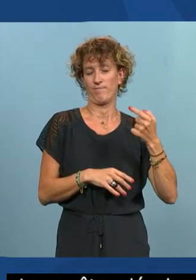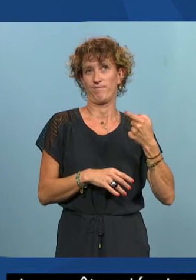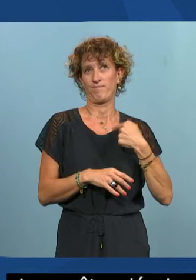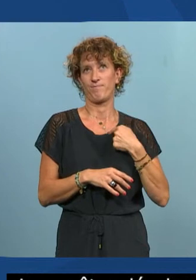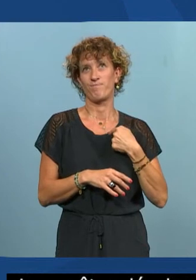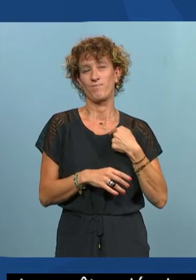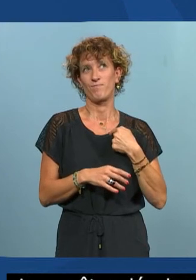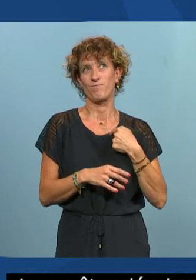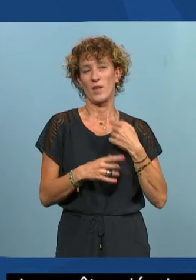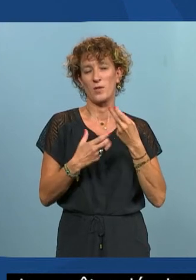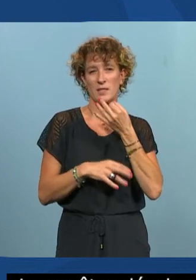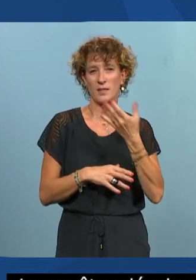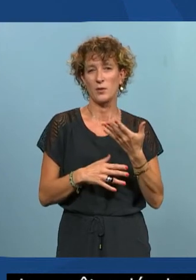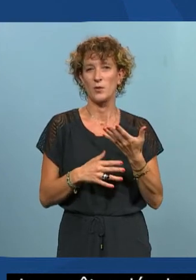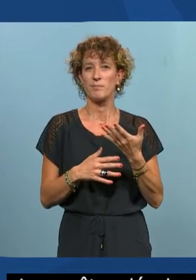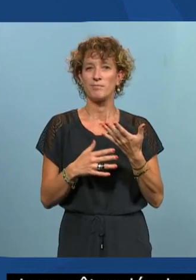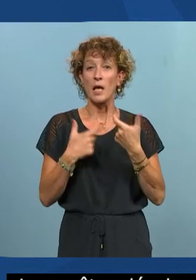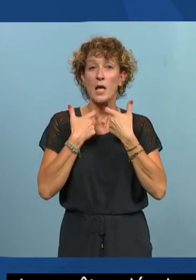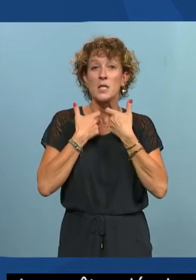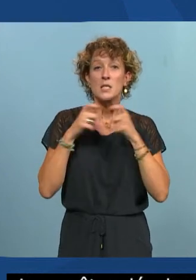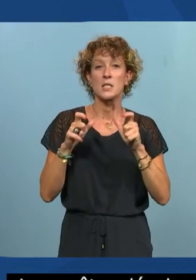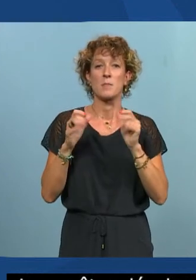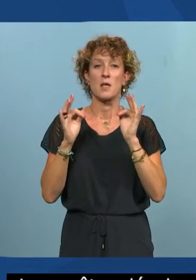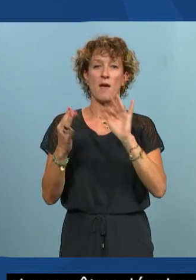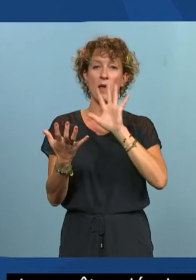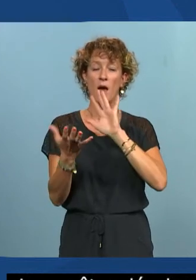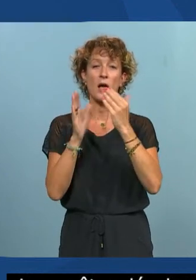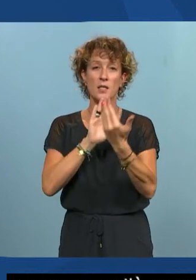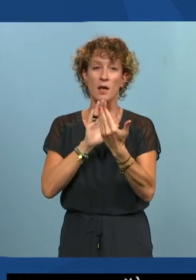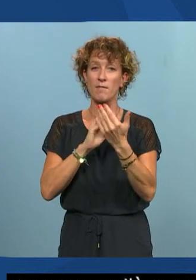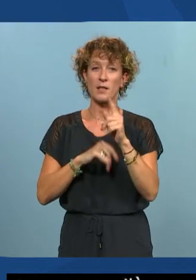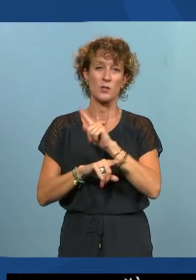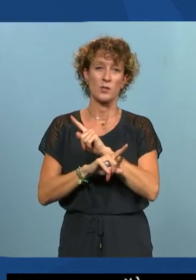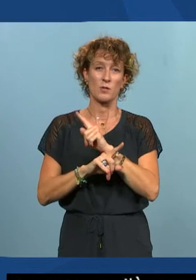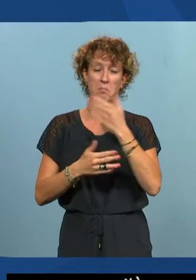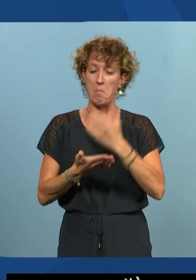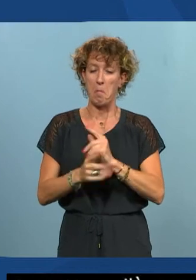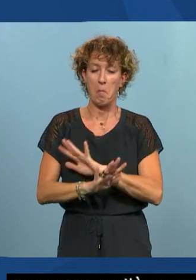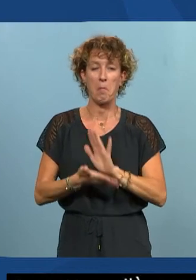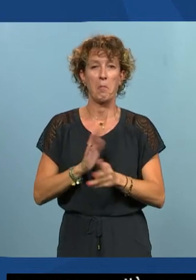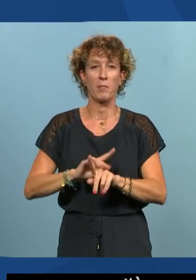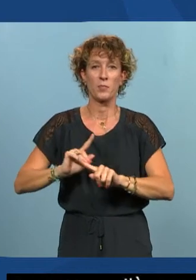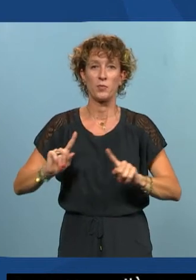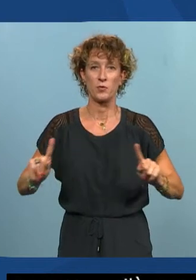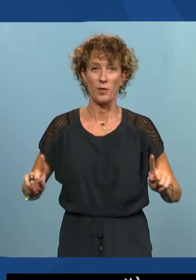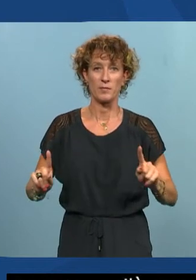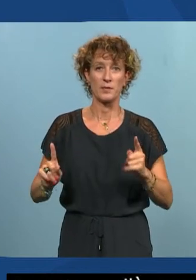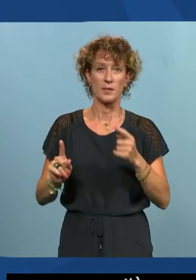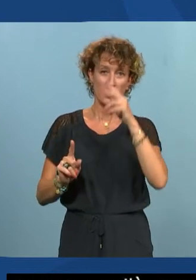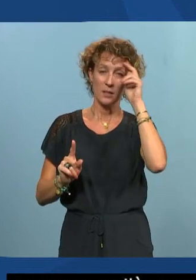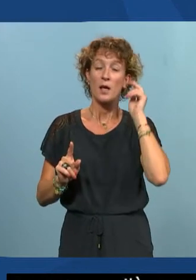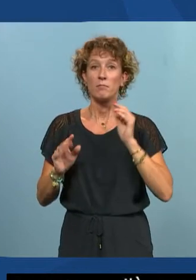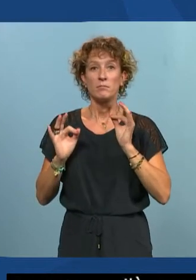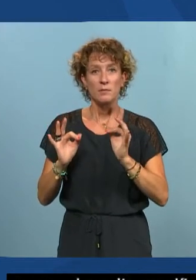il ne faut pas s'arrêter à l'accessibilité des interfaces ces normes là leur objectif premier c'est de rendre vos interfaces accessibles et